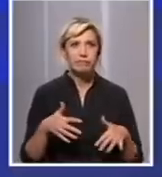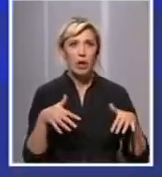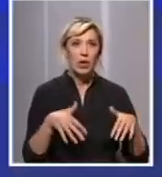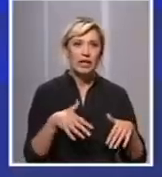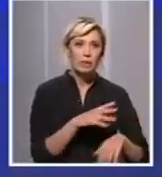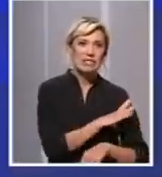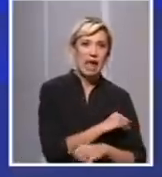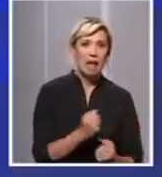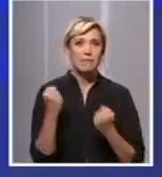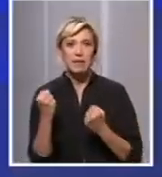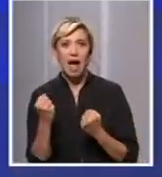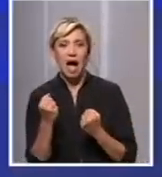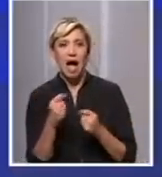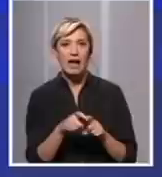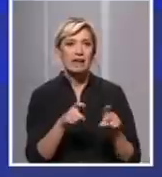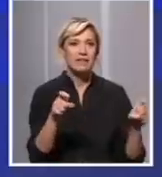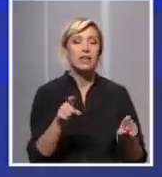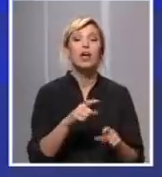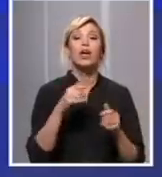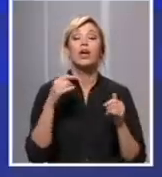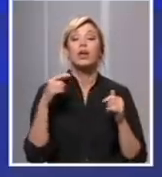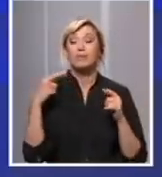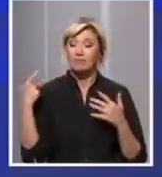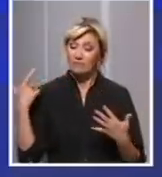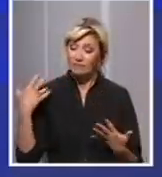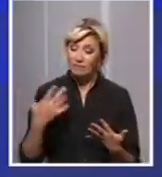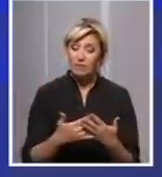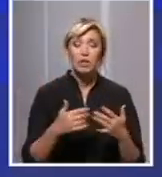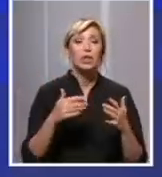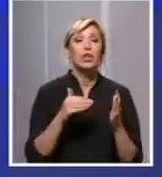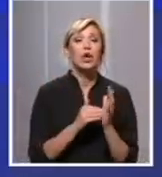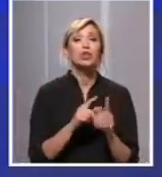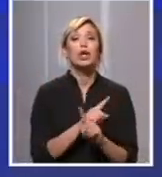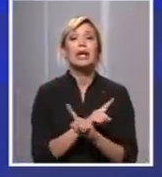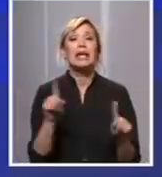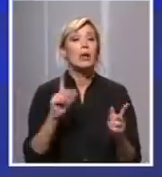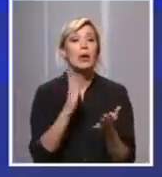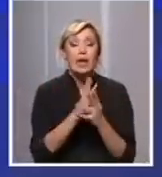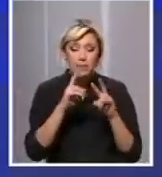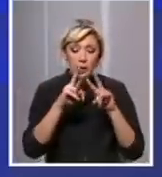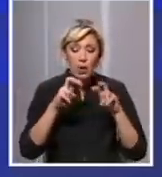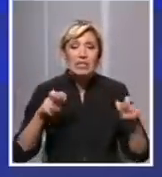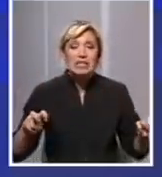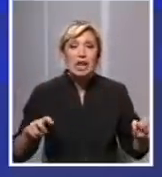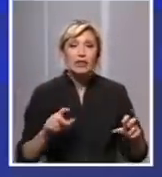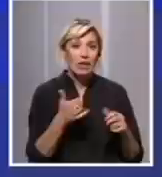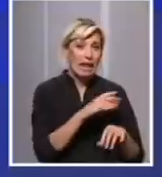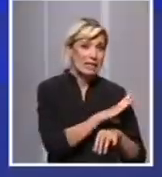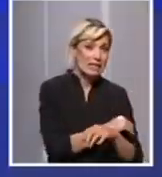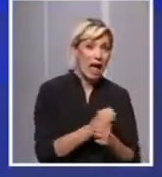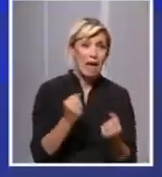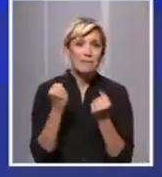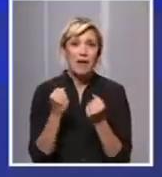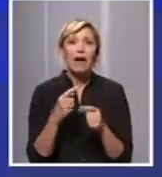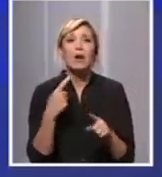niko nije radio istraživanje na genomu virusa njegovom RMK i na kraju kreba prošlo je mali vremenski period da bi došlo do nekih